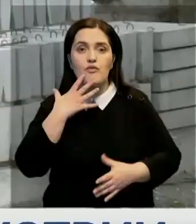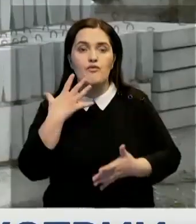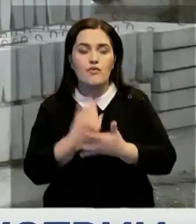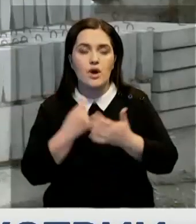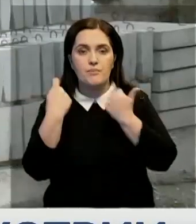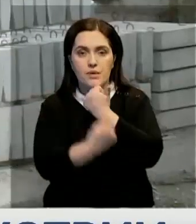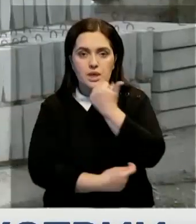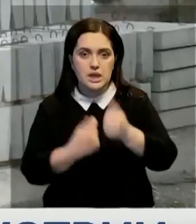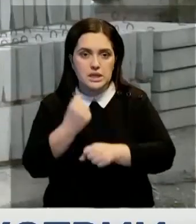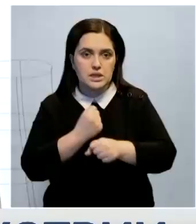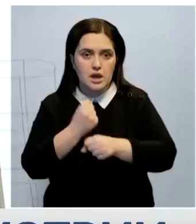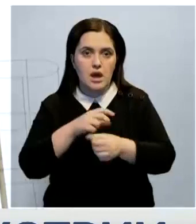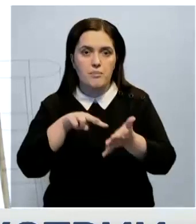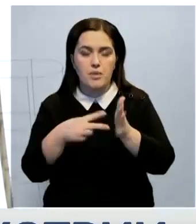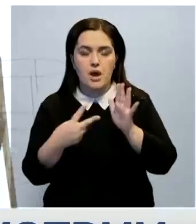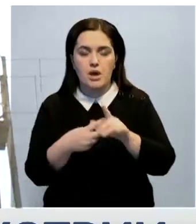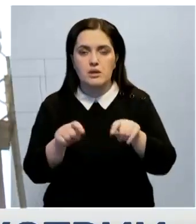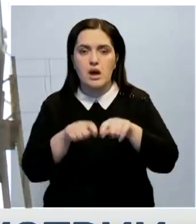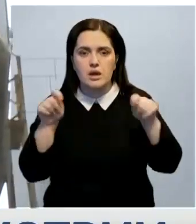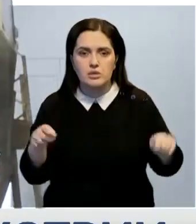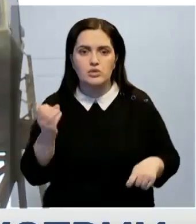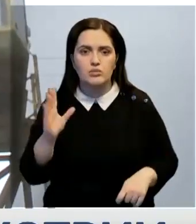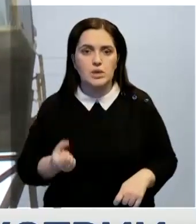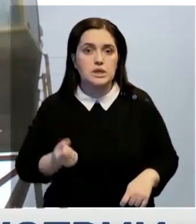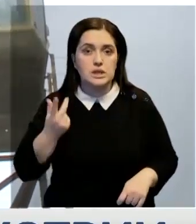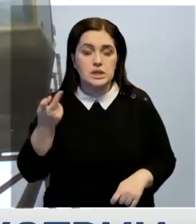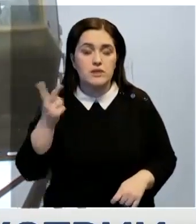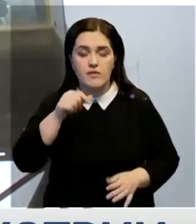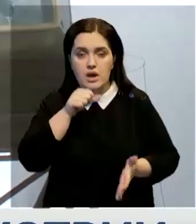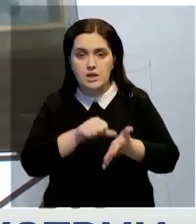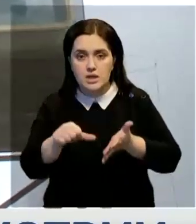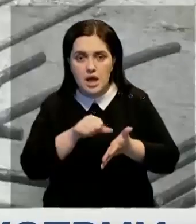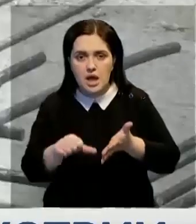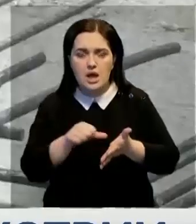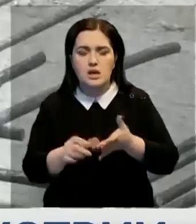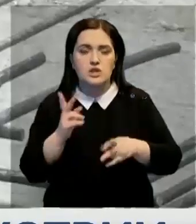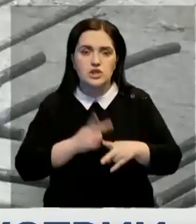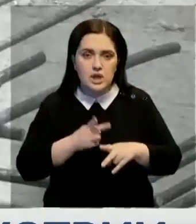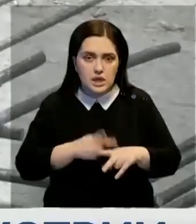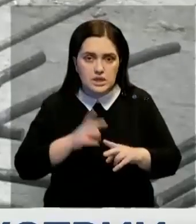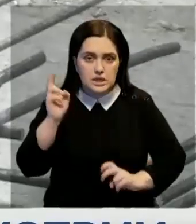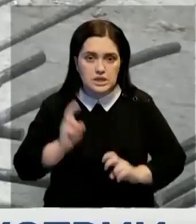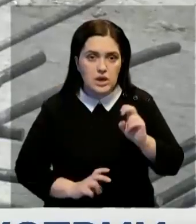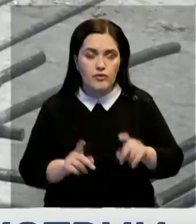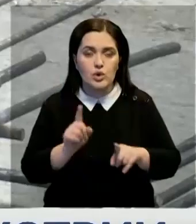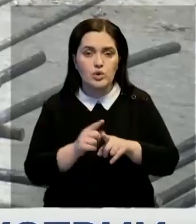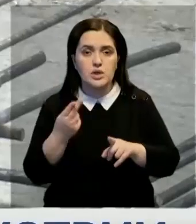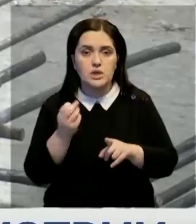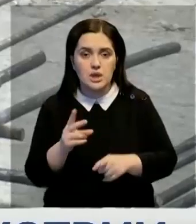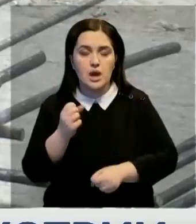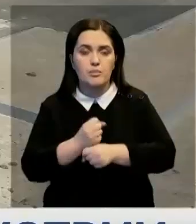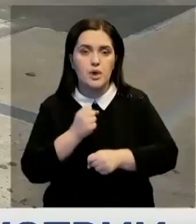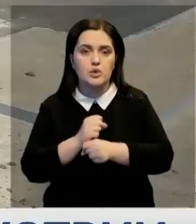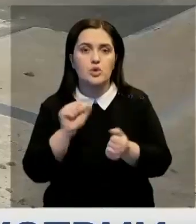планируют открыть ещё несколько предприятий. Два асфальтобетонных, керамзитовые, арматурные заводы, а также цех по производству